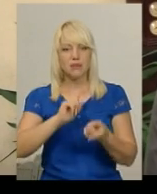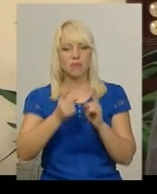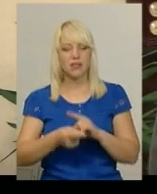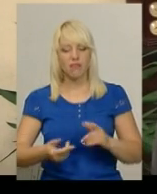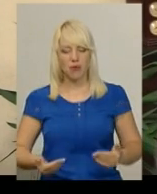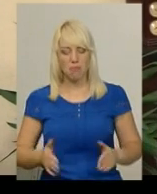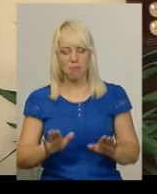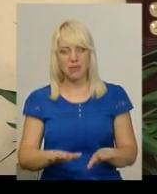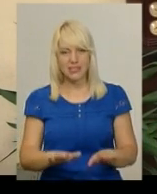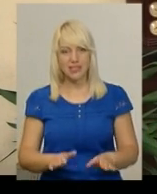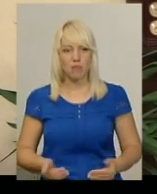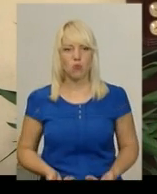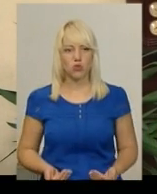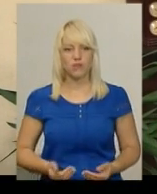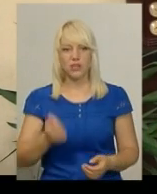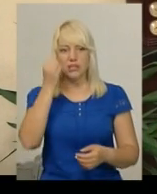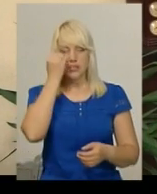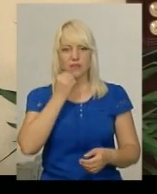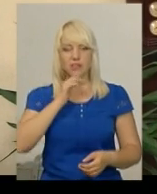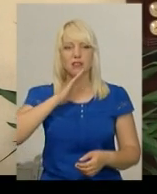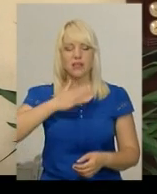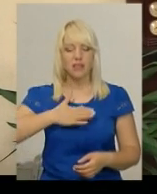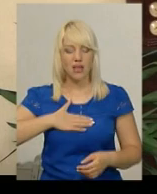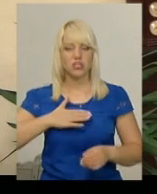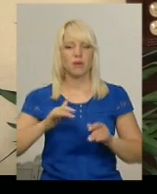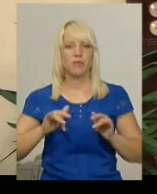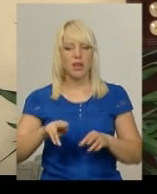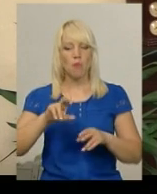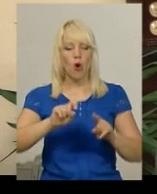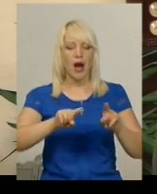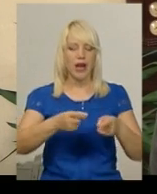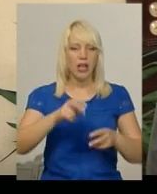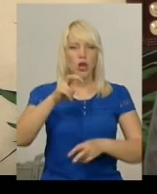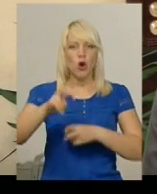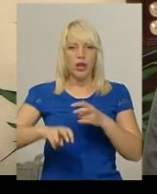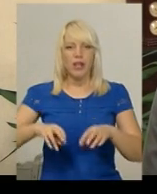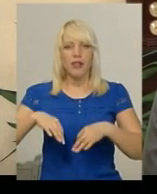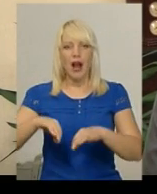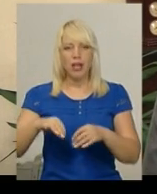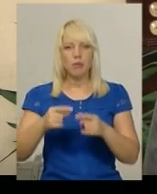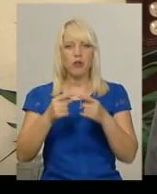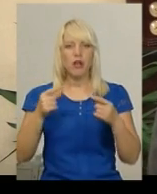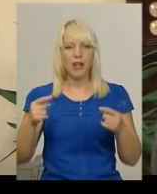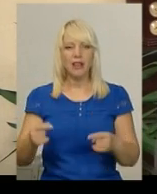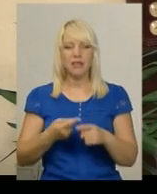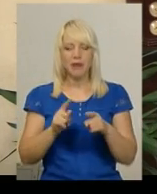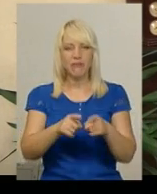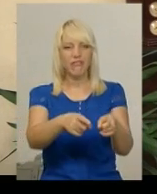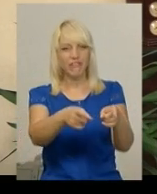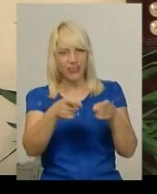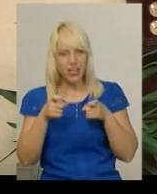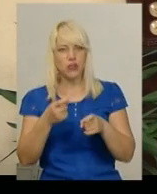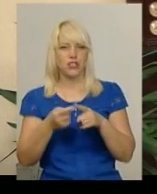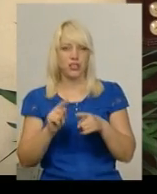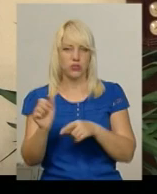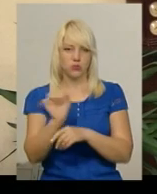І завдяки нашим діям по арешту і розшуку даного транспортного засоба останній зараз вилучений у боржника,